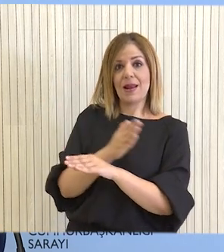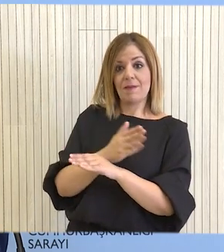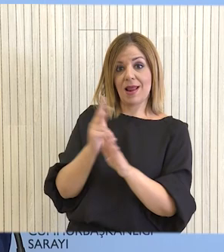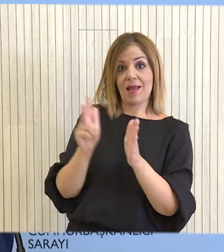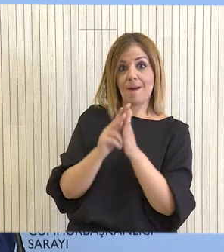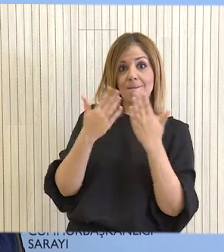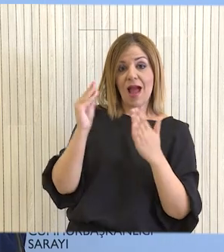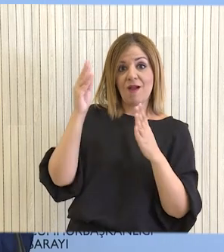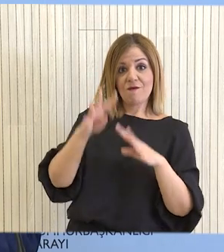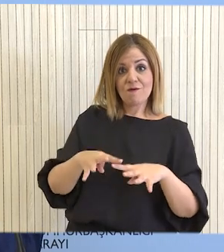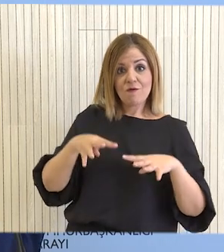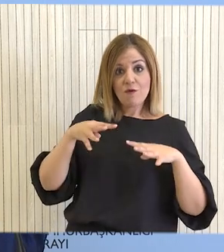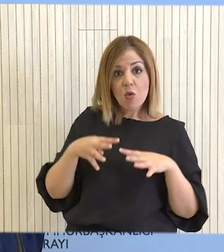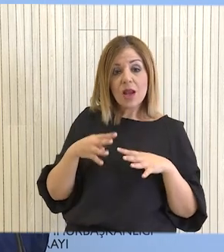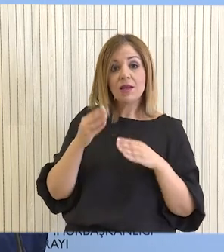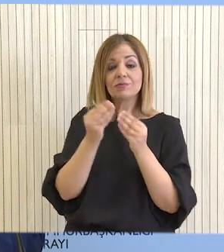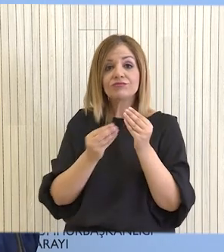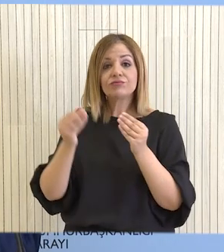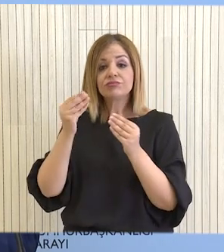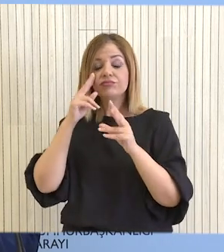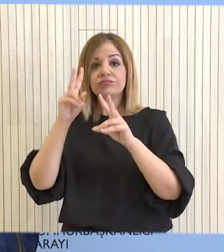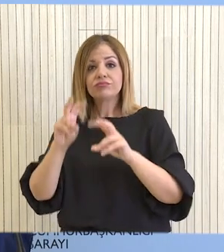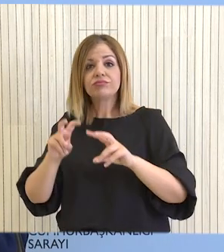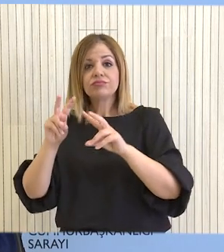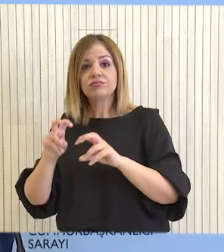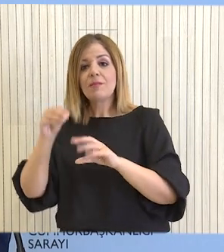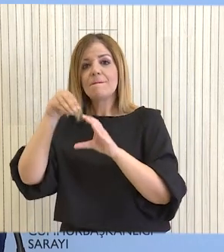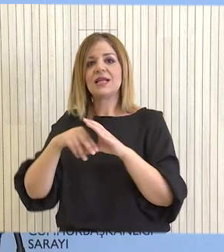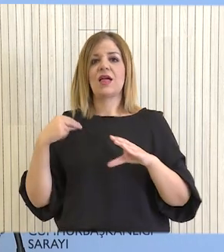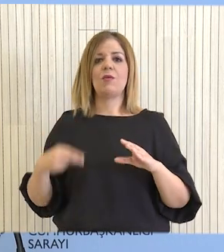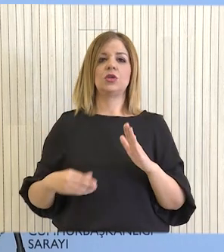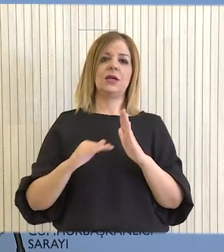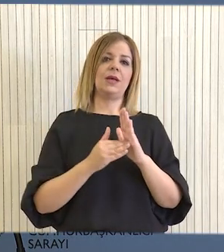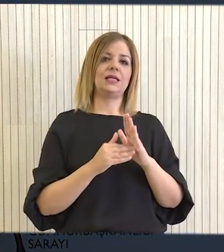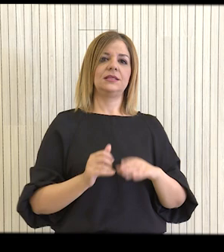έγκριση από την Βουλή των Αντιπροσώπων θα εξεταστεί η διεύρυνση του και στον δημοσιοτομέα